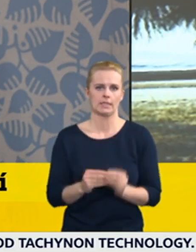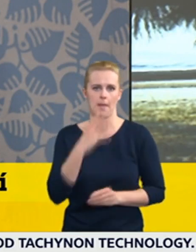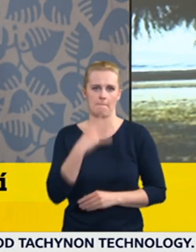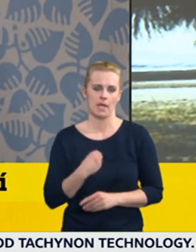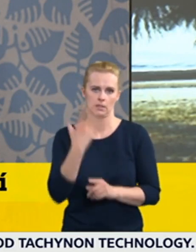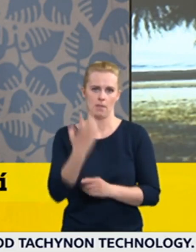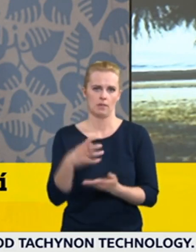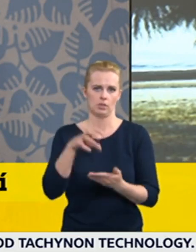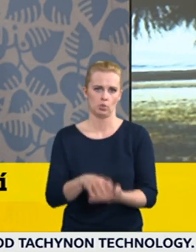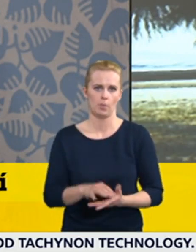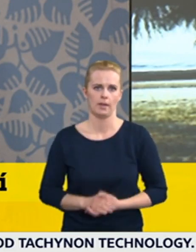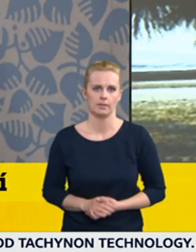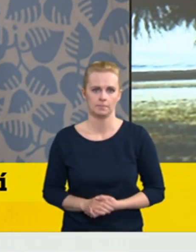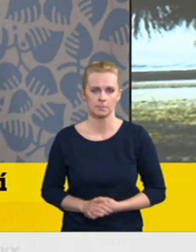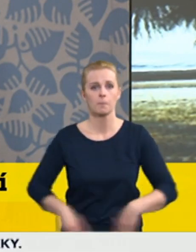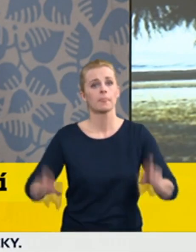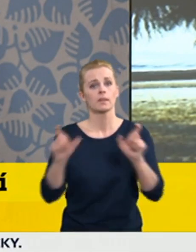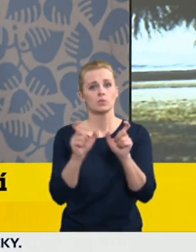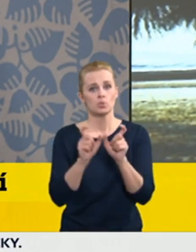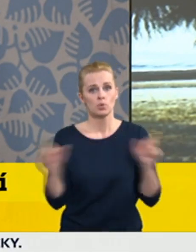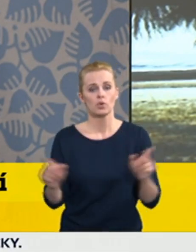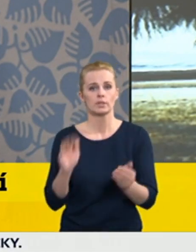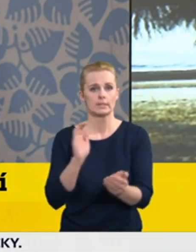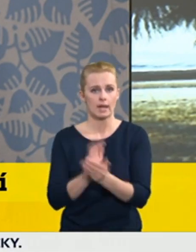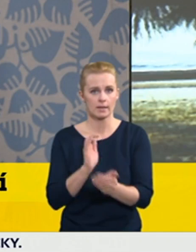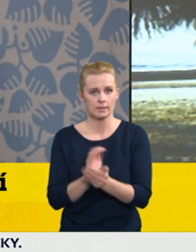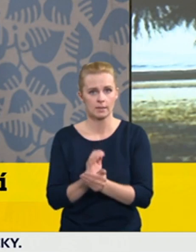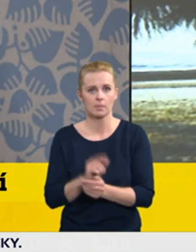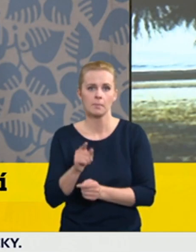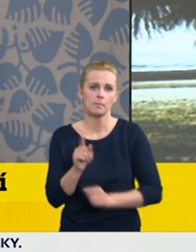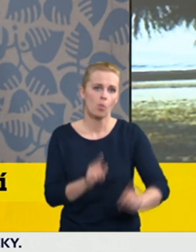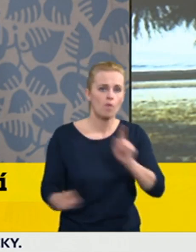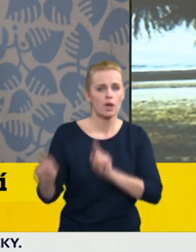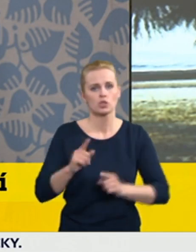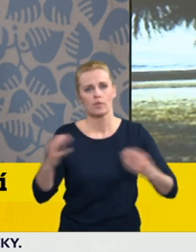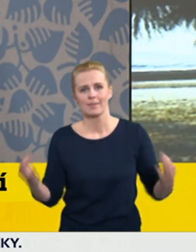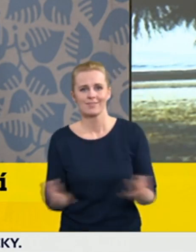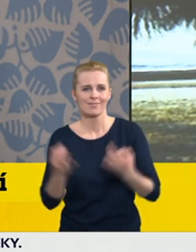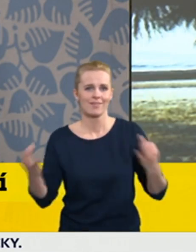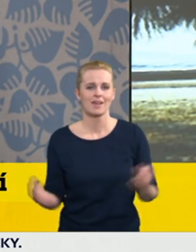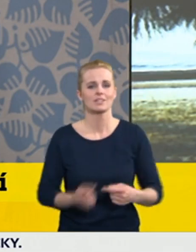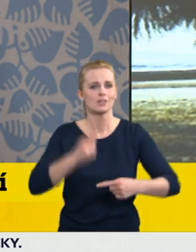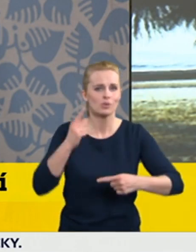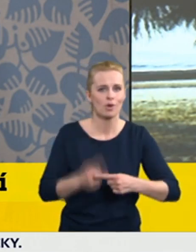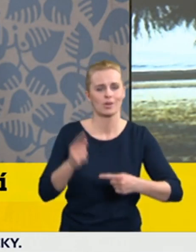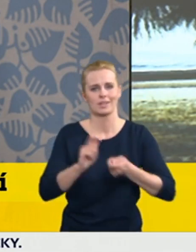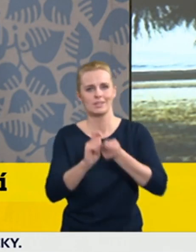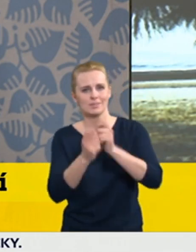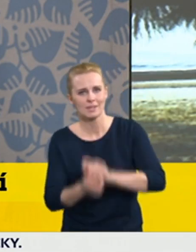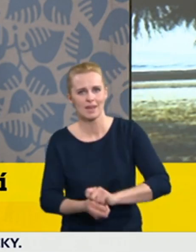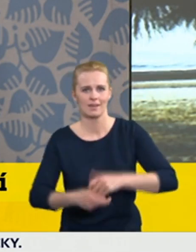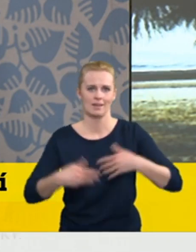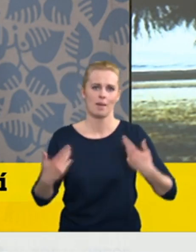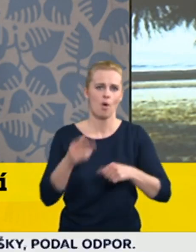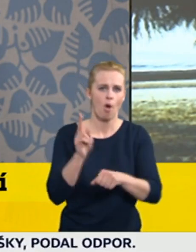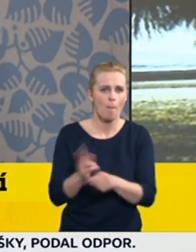zatím zbytečně neuvažovali o nějakých konkrétních změnách nebo konkrétních opatřeních